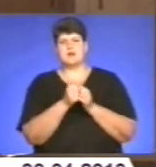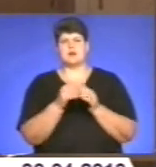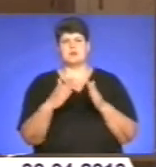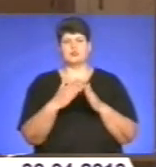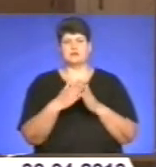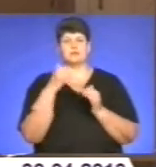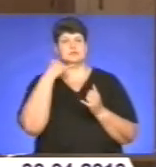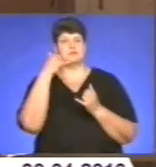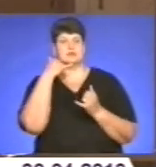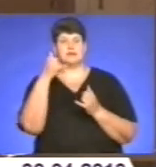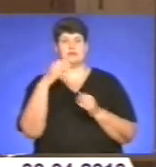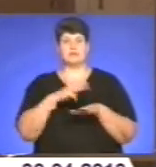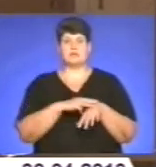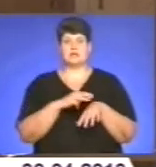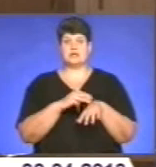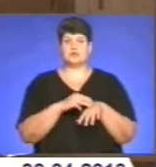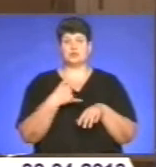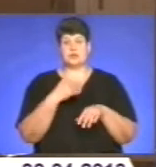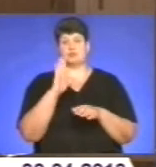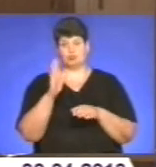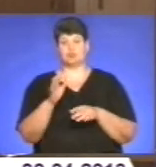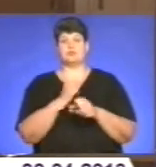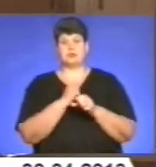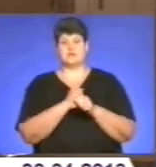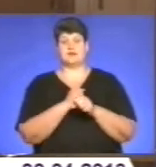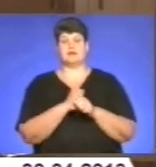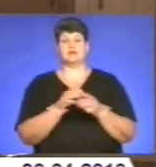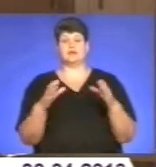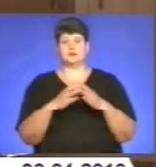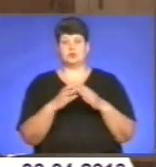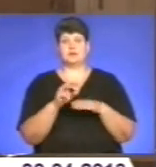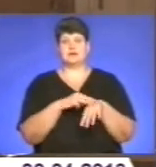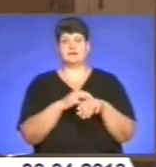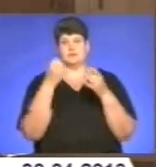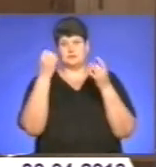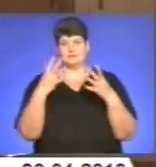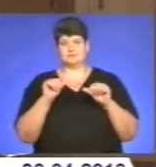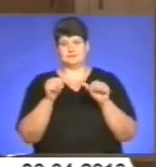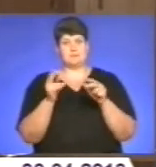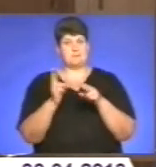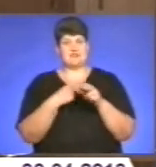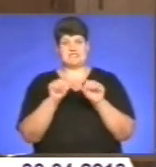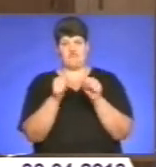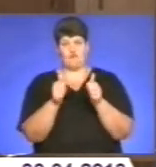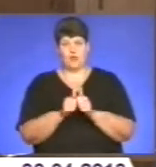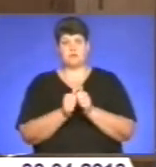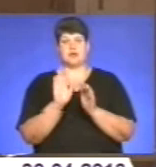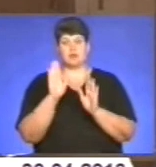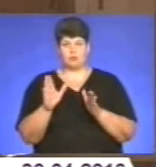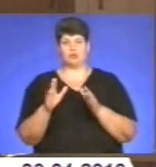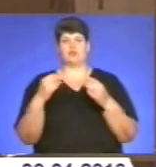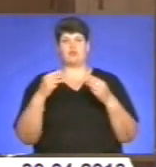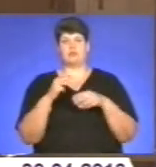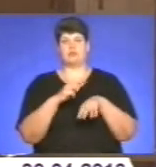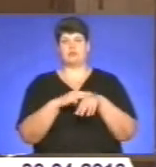інформували своєчасну міліцію, в нас будуть працювати наряди міліції як в цивільній формі, так само і патрульній наряди у форменому